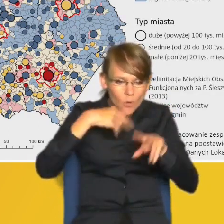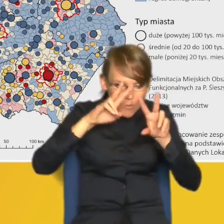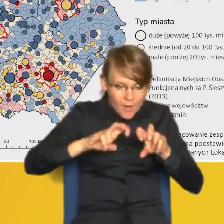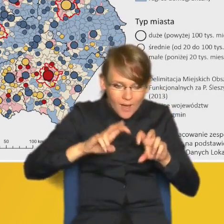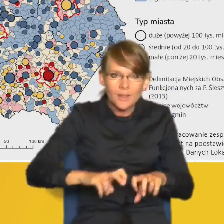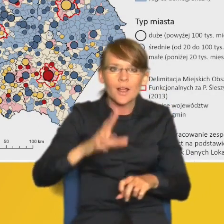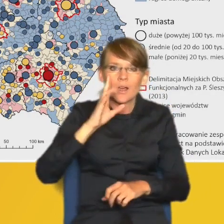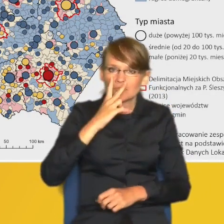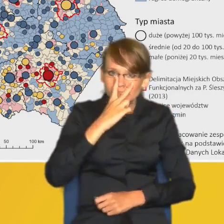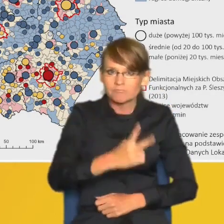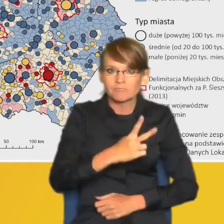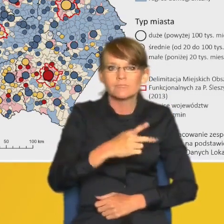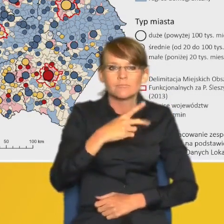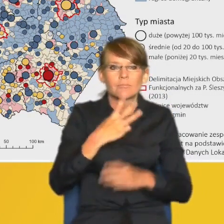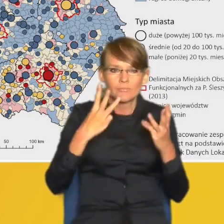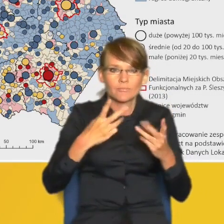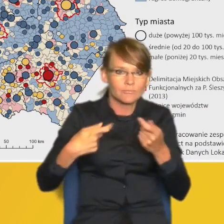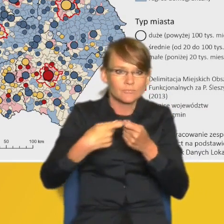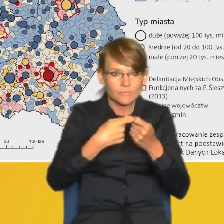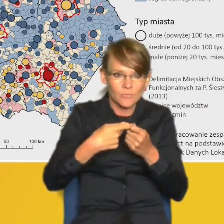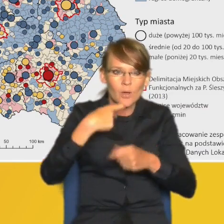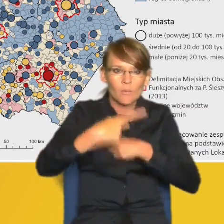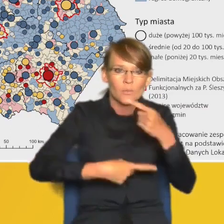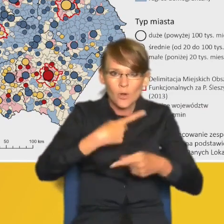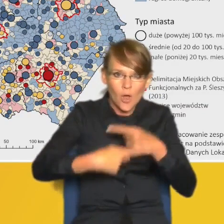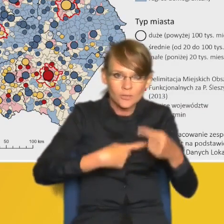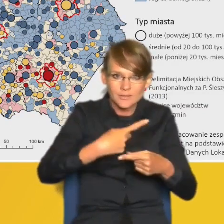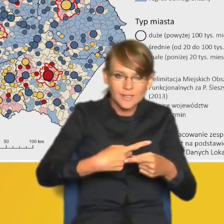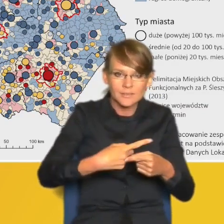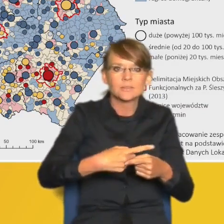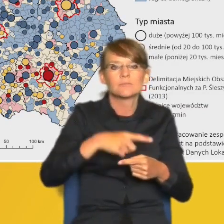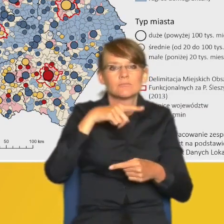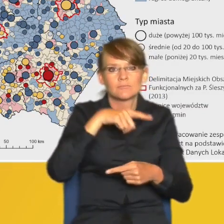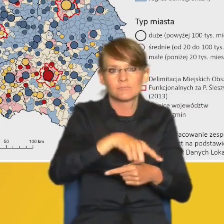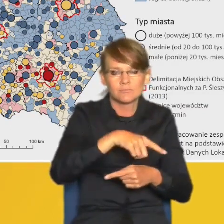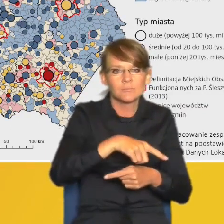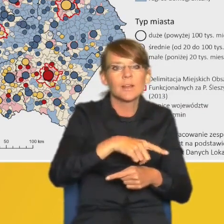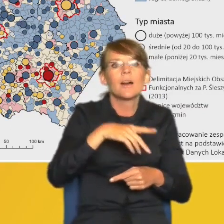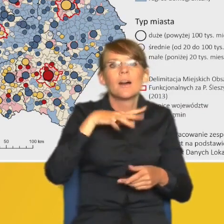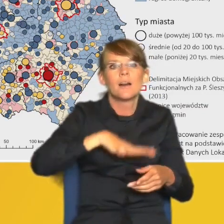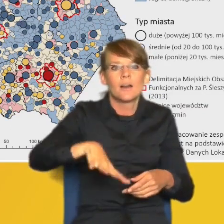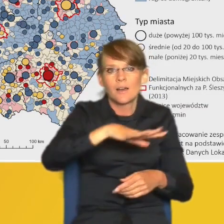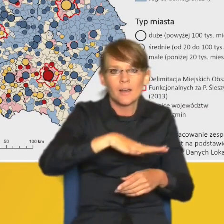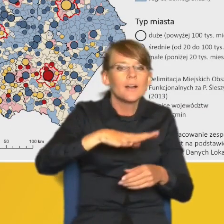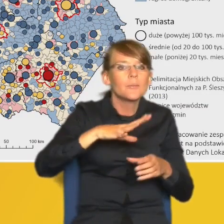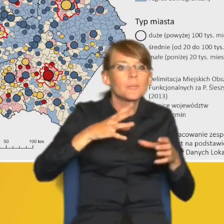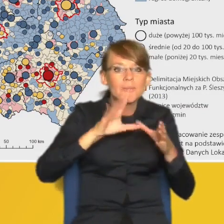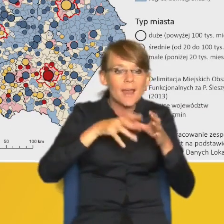współzależność procesów suburbanizacji i kurczenia się miast, czy szerzej depopulacji